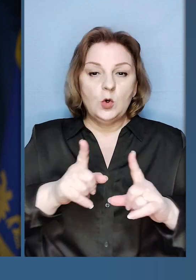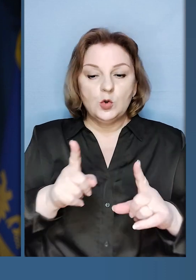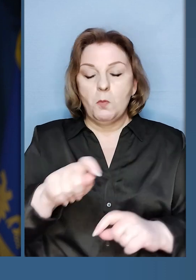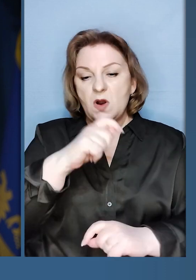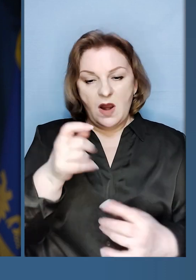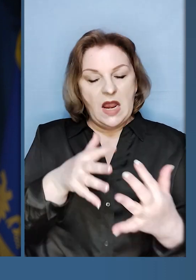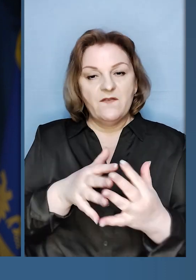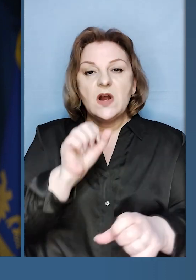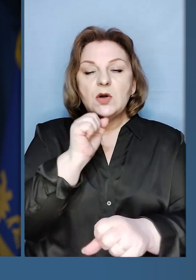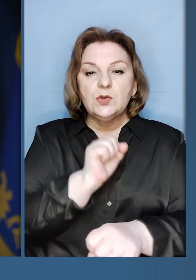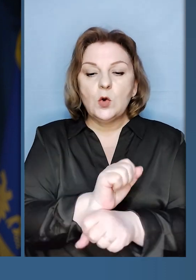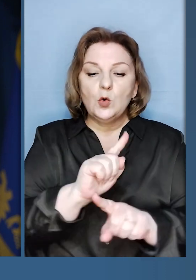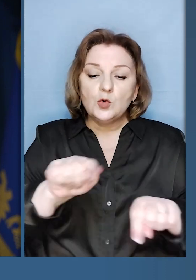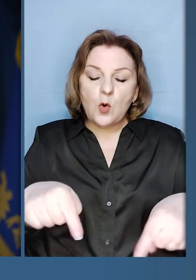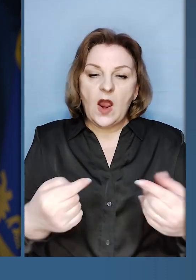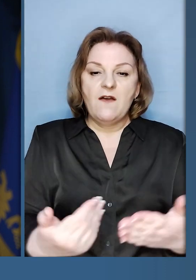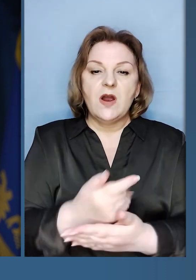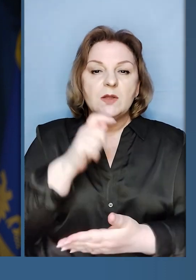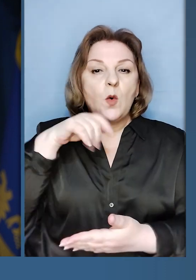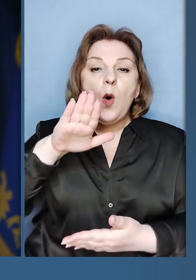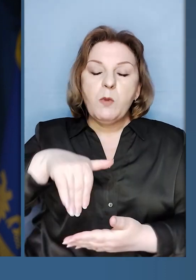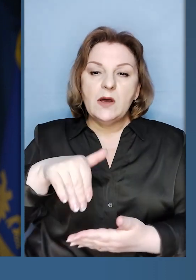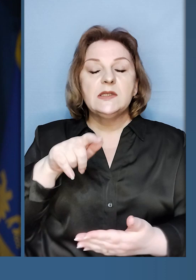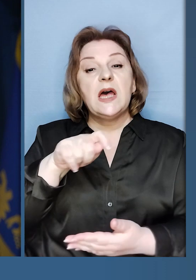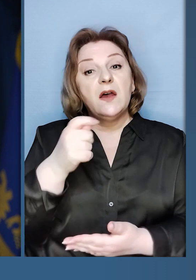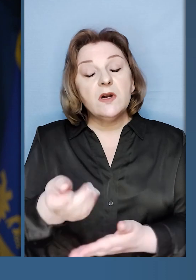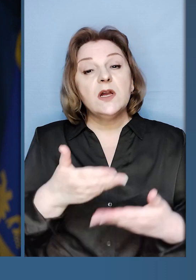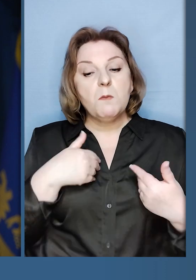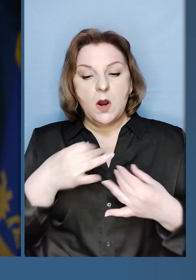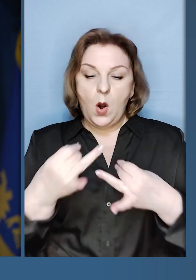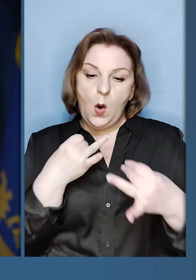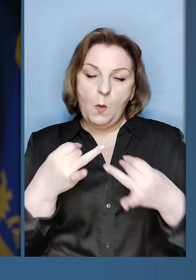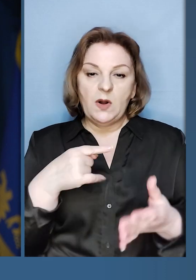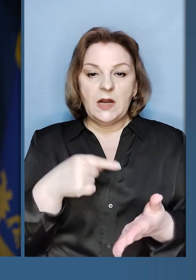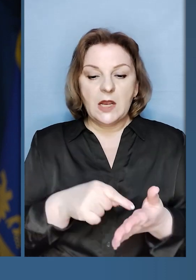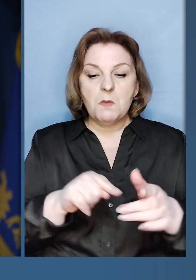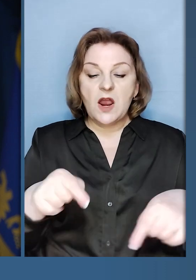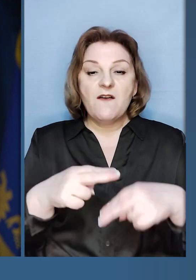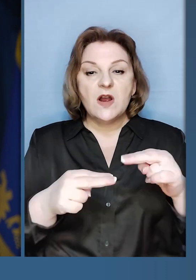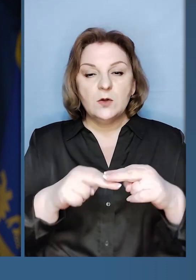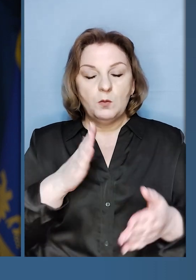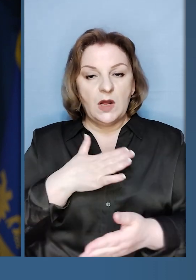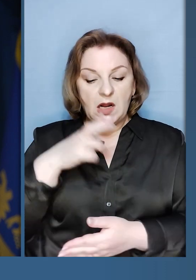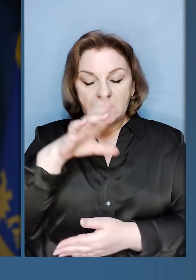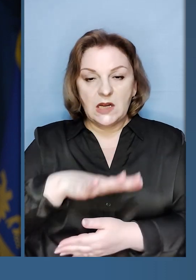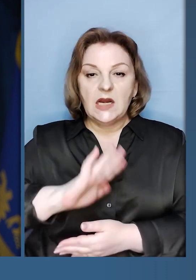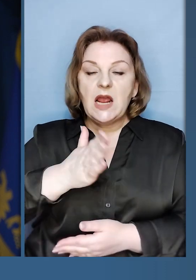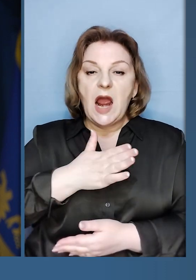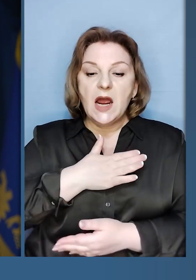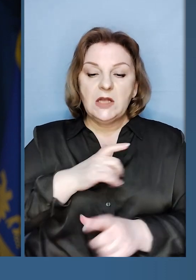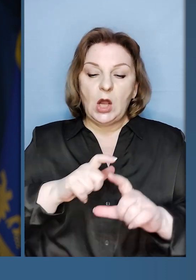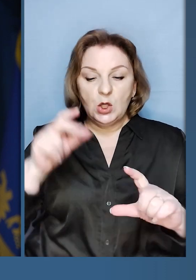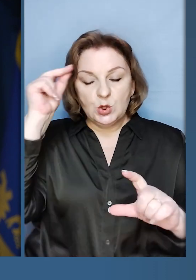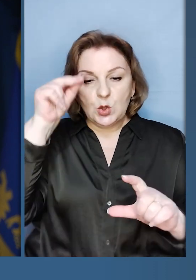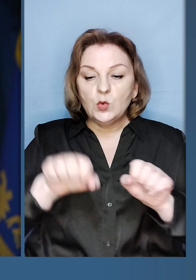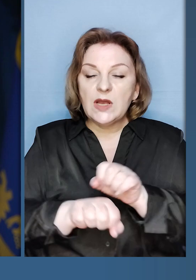зусилля світу, щоб її зупинити, щоб відновити Україну після війни. Ми обговорили питання відбудови нашої